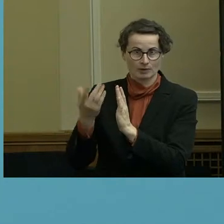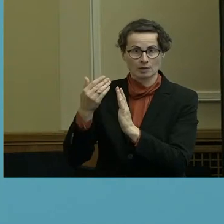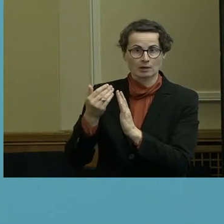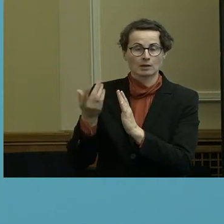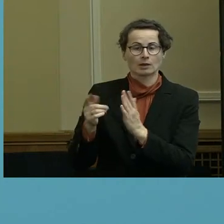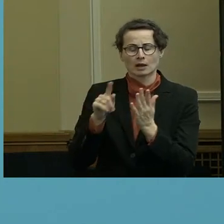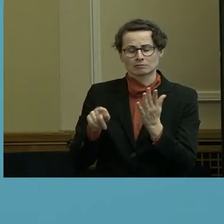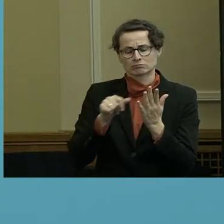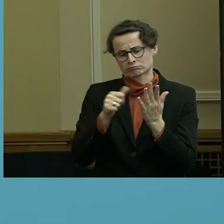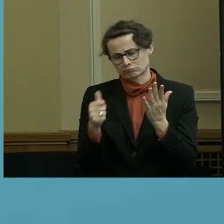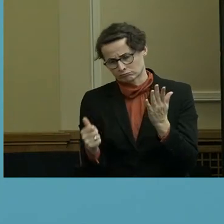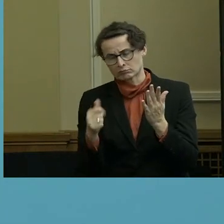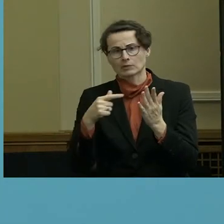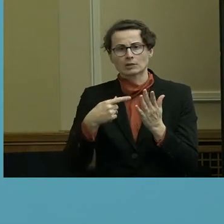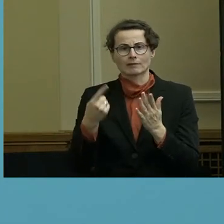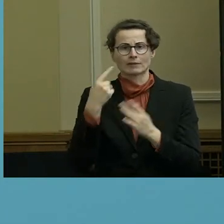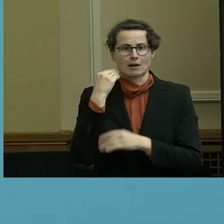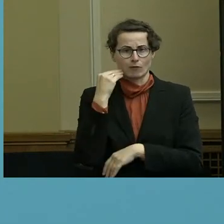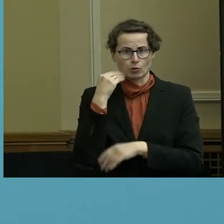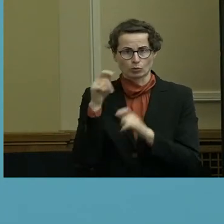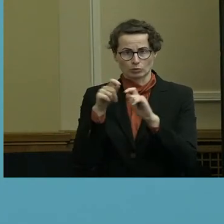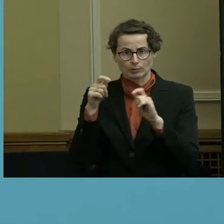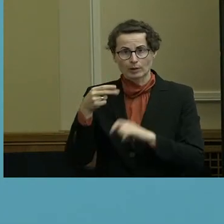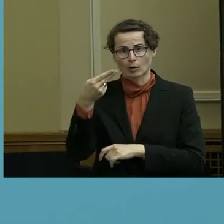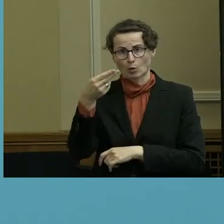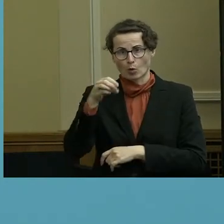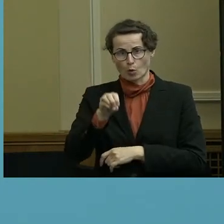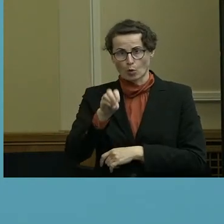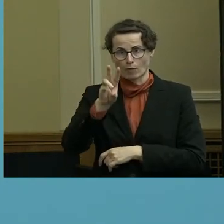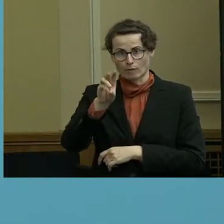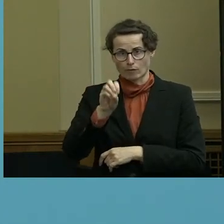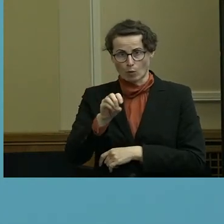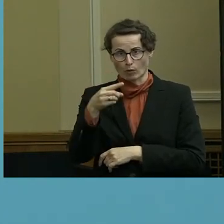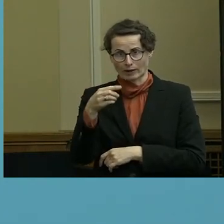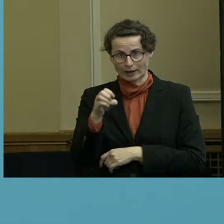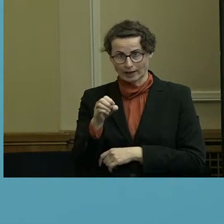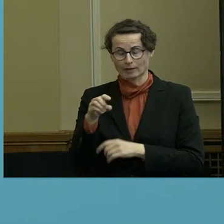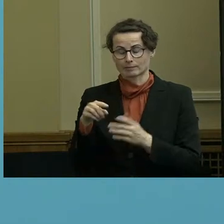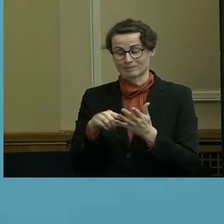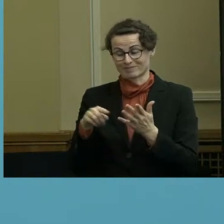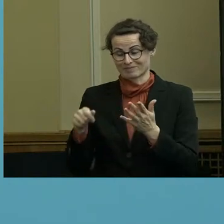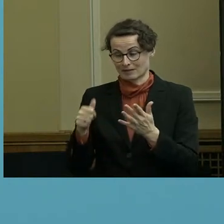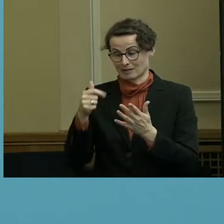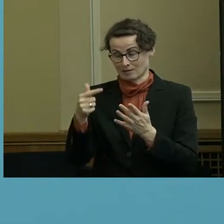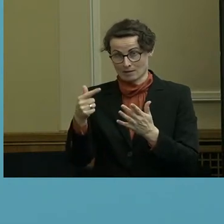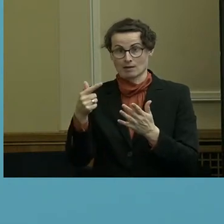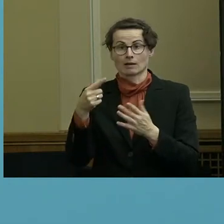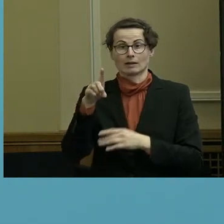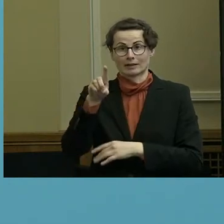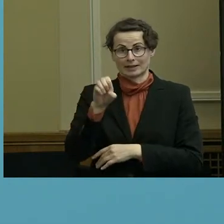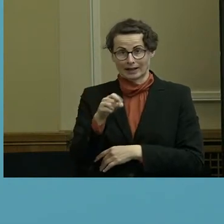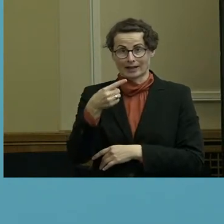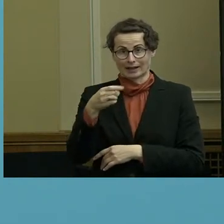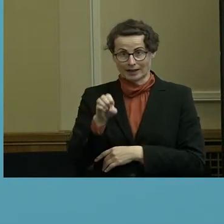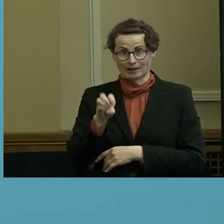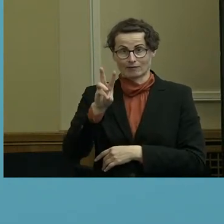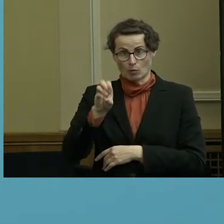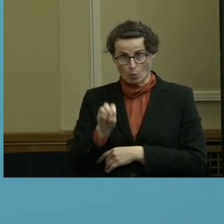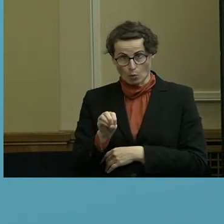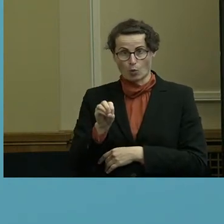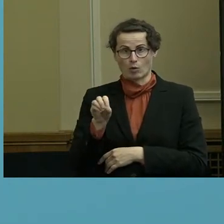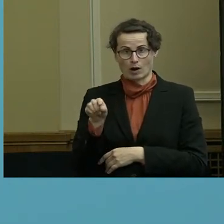Wohnungsunternehmen, die OVO-Geben mit 372 Millionen und dann folgt die DGW, Entschuldigung, auch